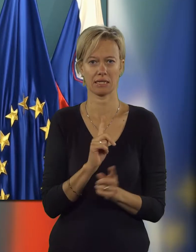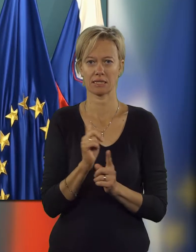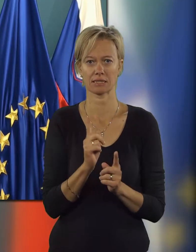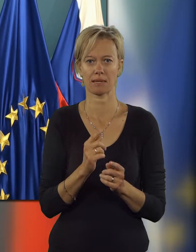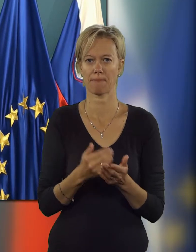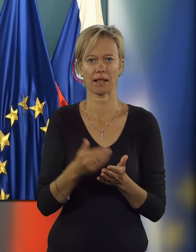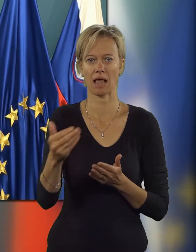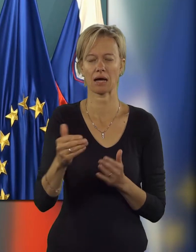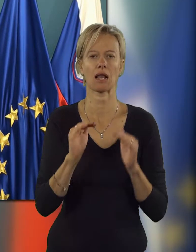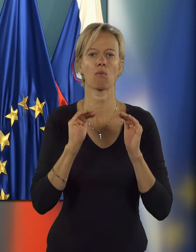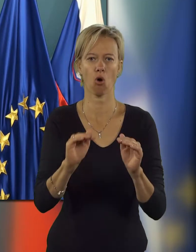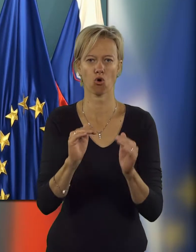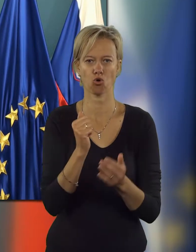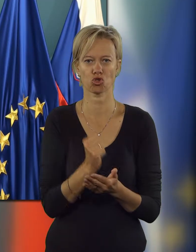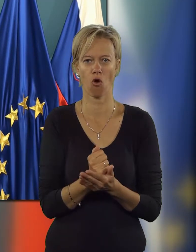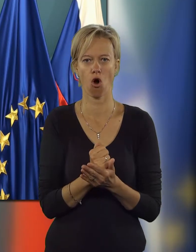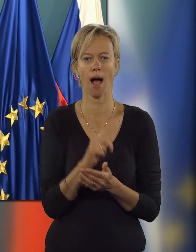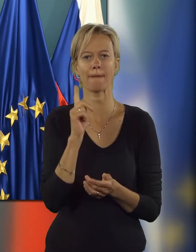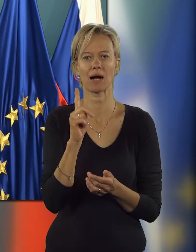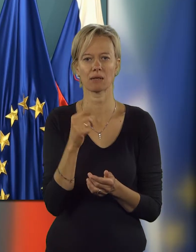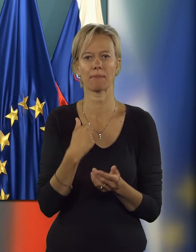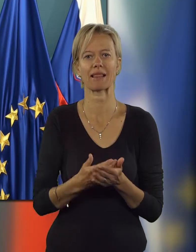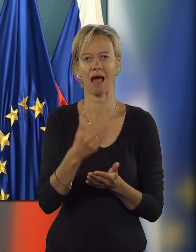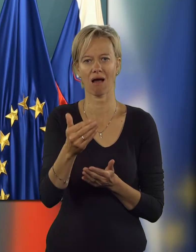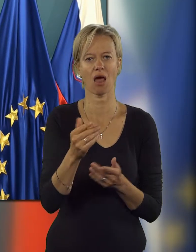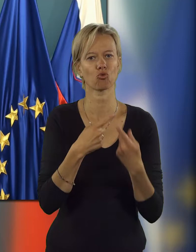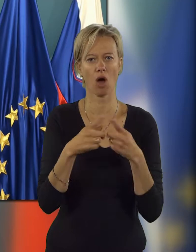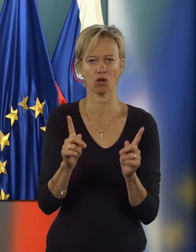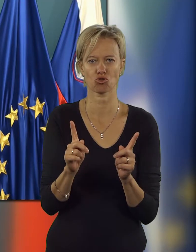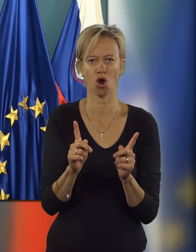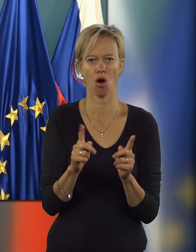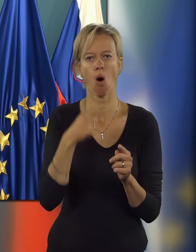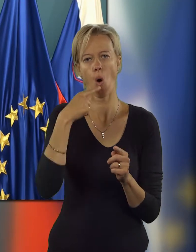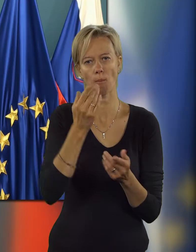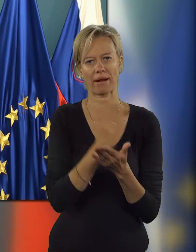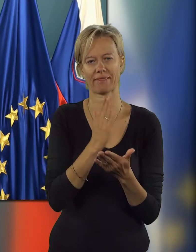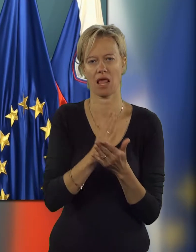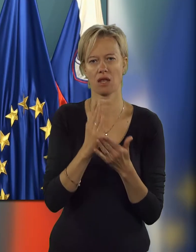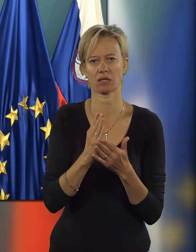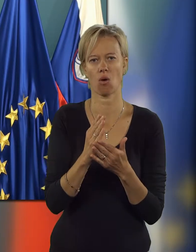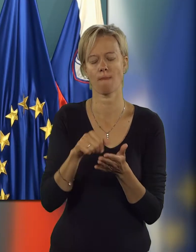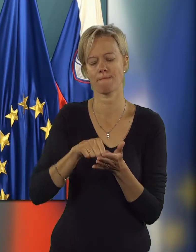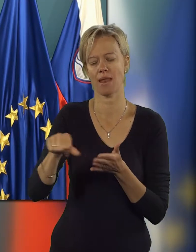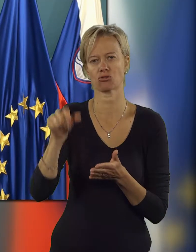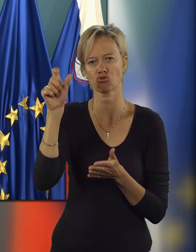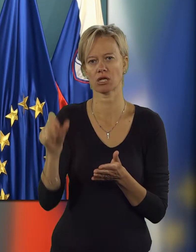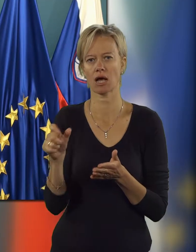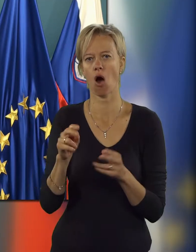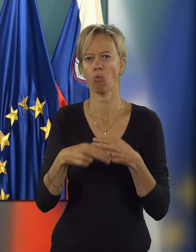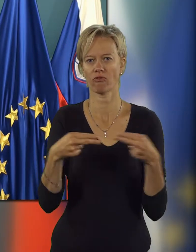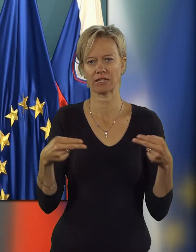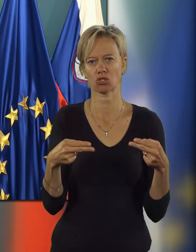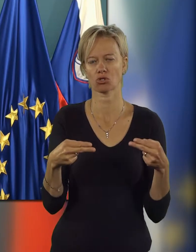predlagala poroštva. Predlagala sem drugačno opredelitev plačnika